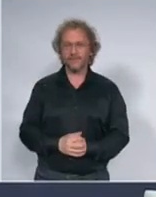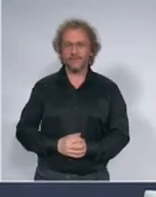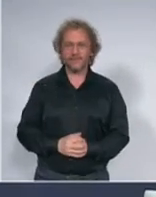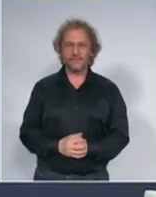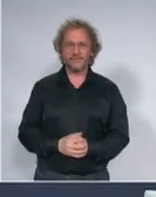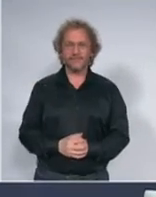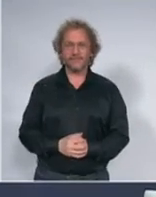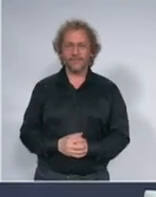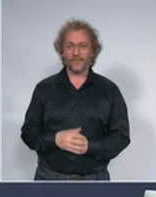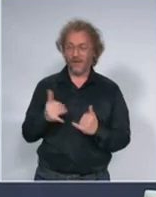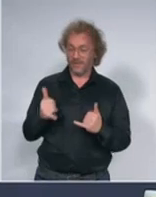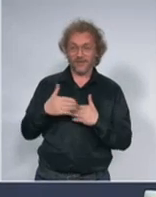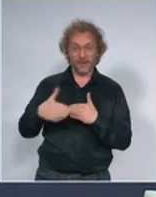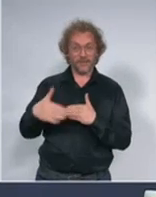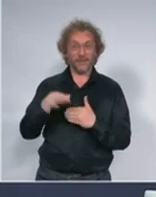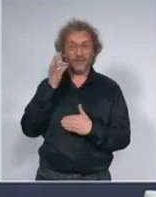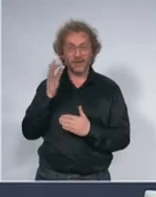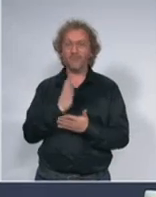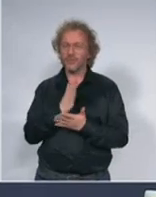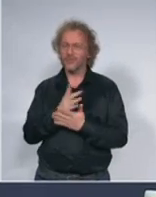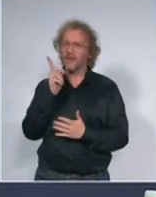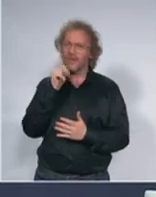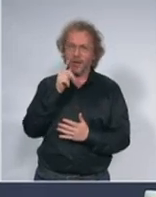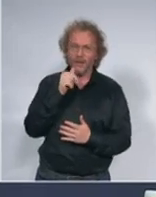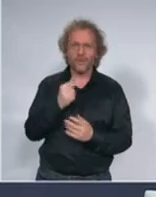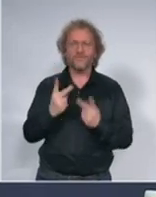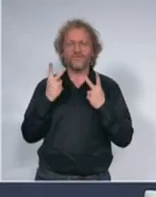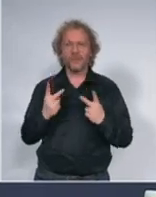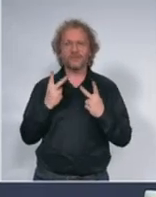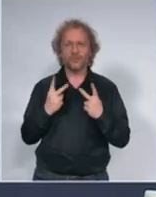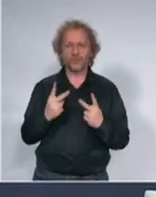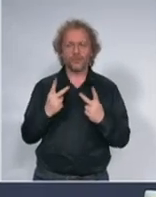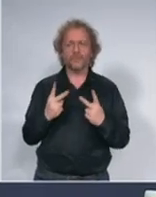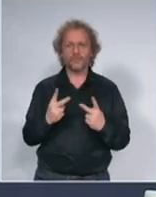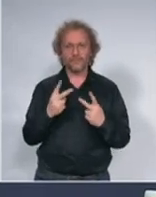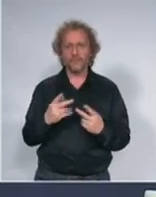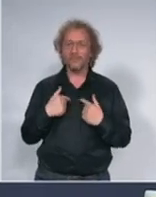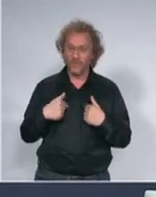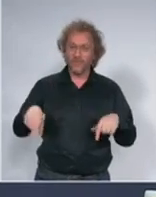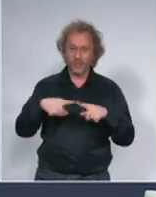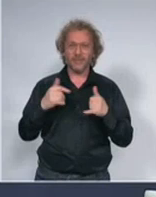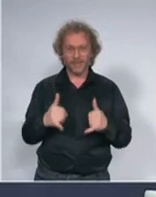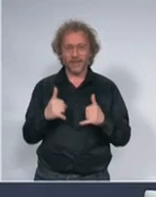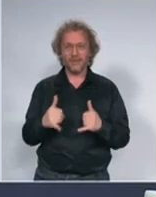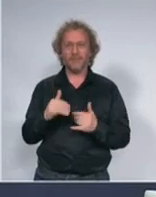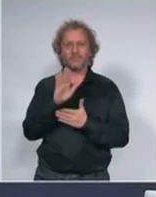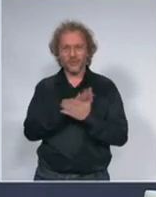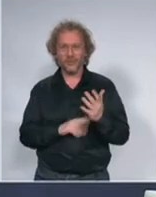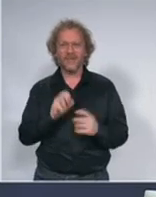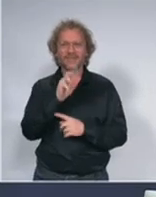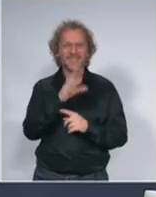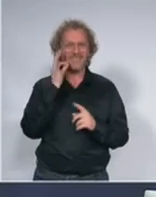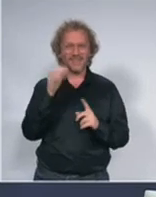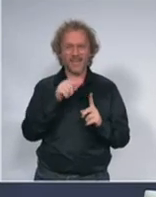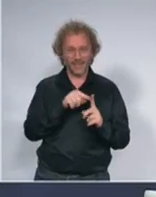dani pred nama će biti zaista izuzetno, izuzetno važni. Danas smo mi u 13. danu, sutra je tačno završetak